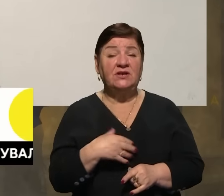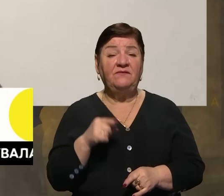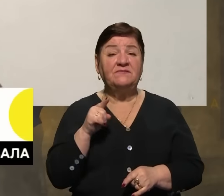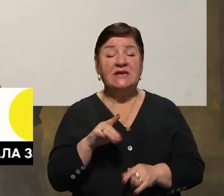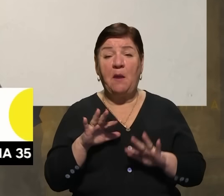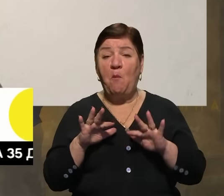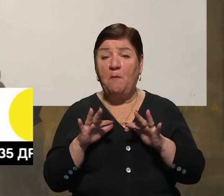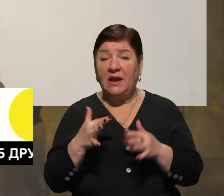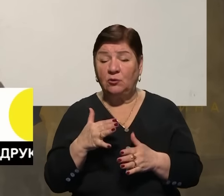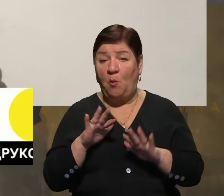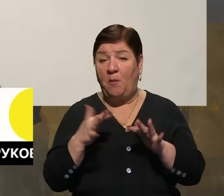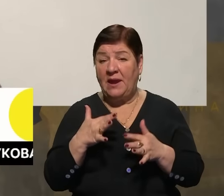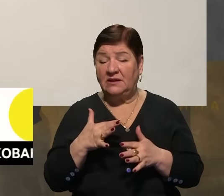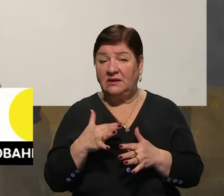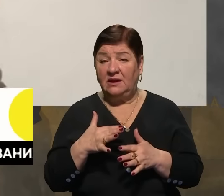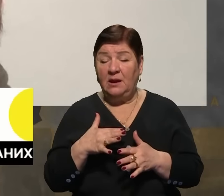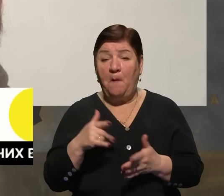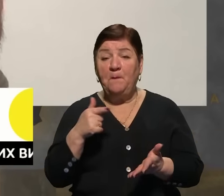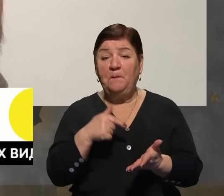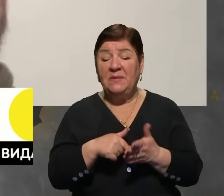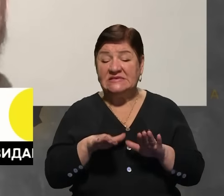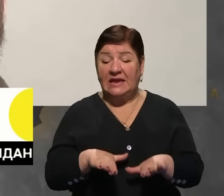момент, у момент міських боїв?